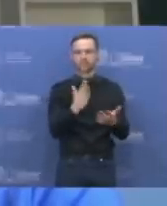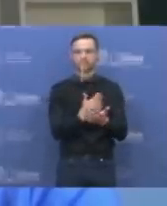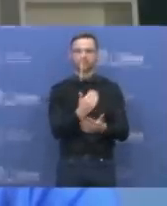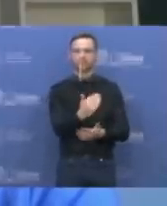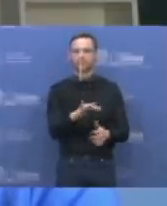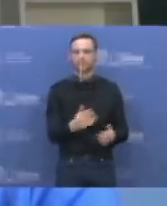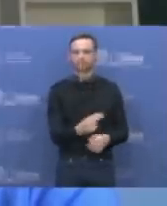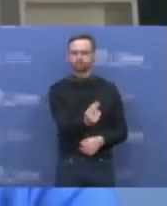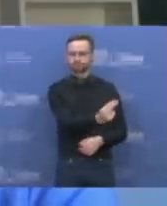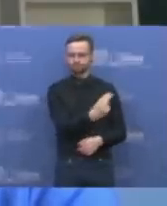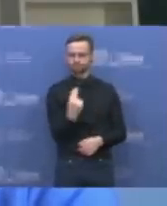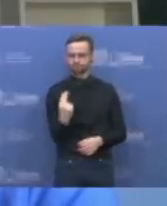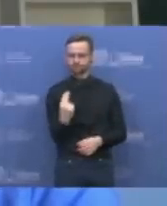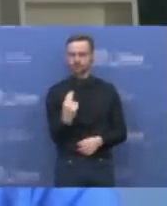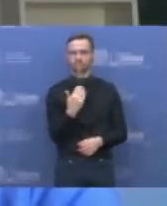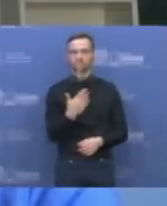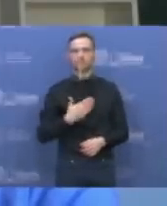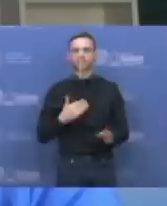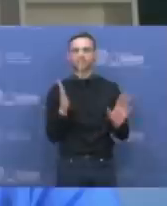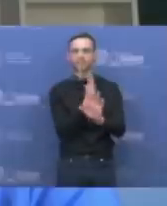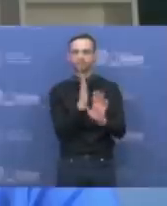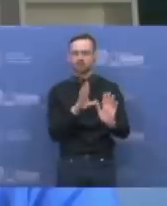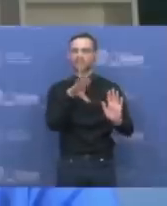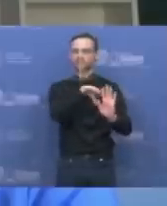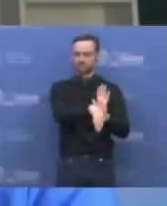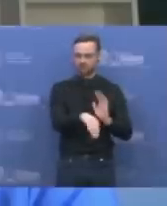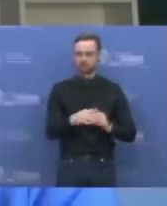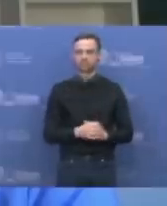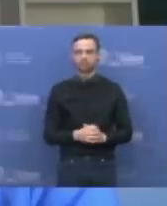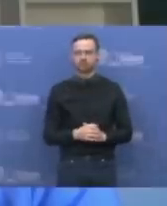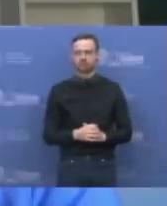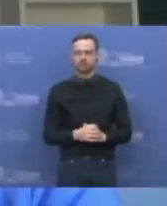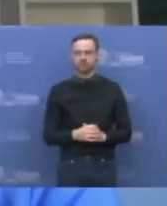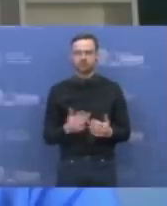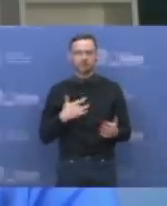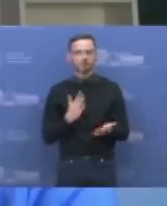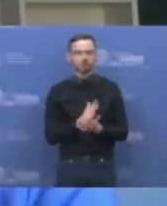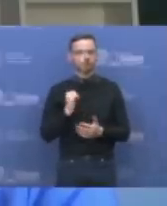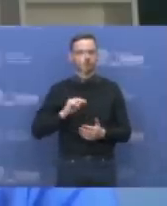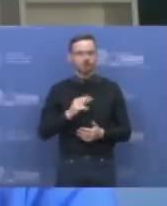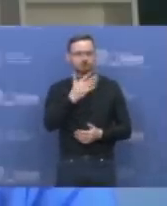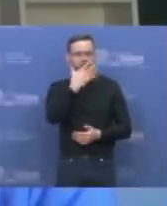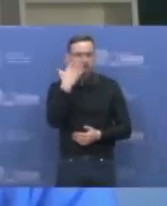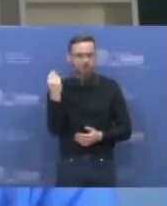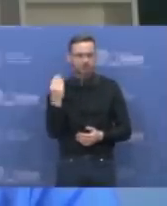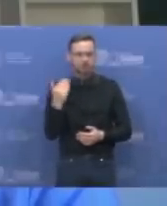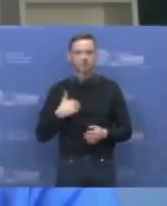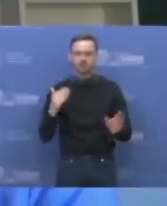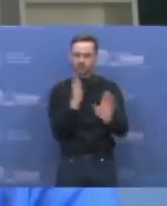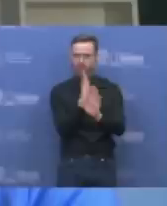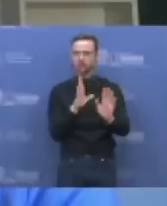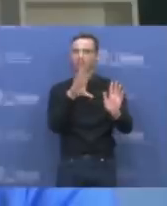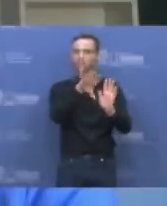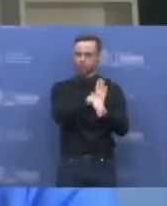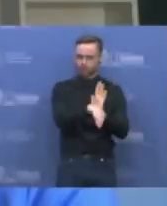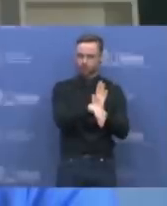mums, kad esame gamtos dalis. Ką mes dėje truputę esame primiršę. Kadangi esame gamtos dalis, tai